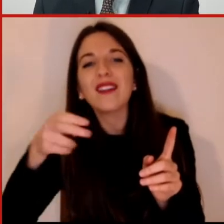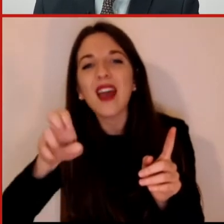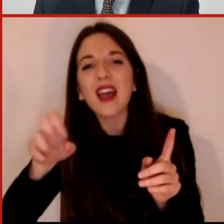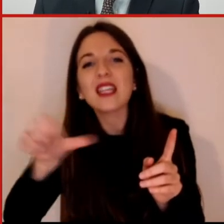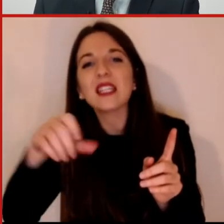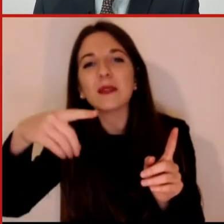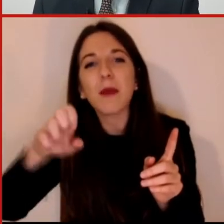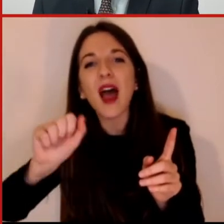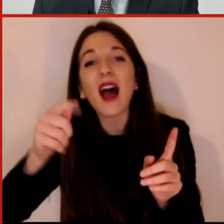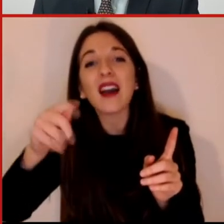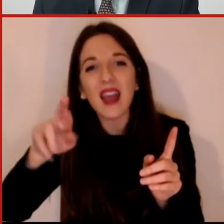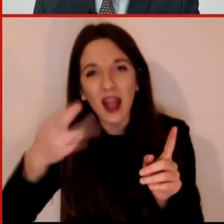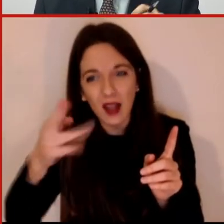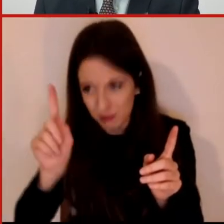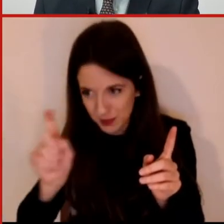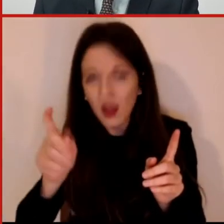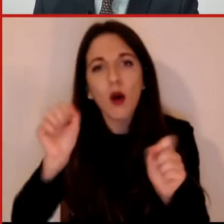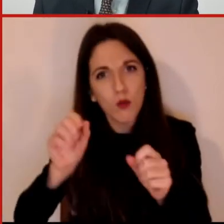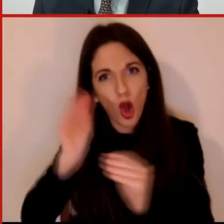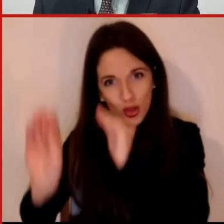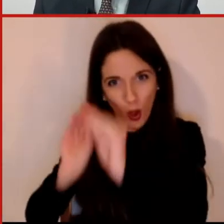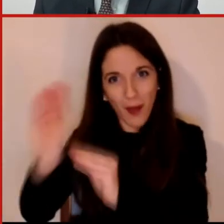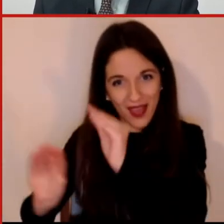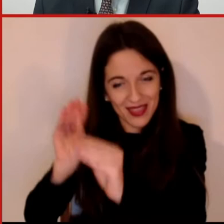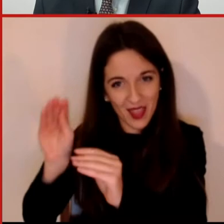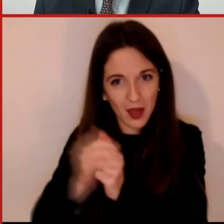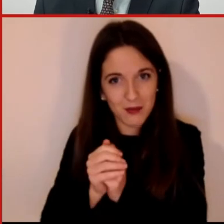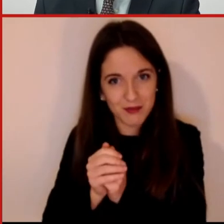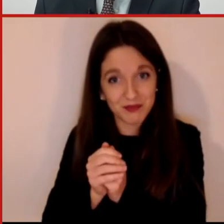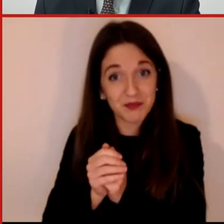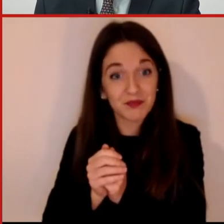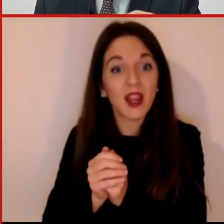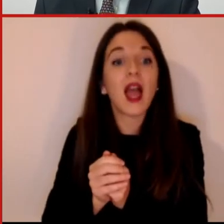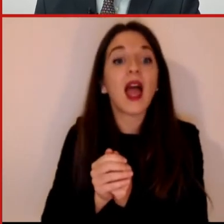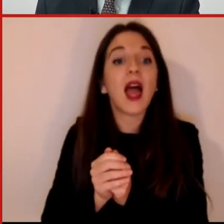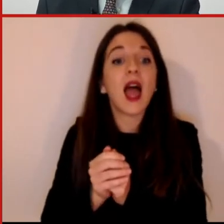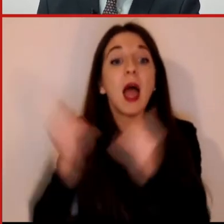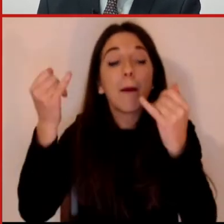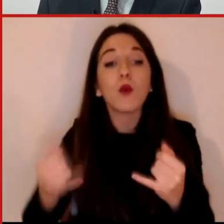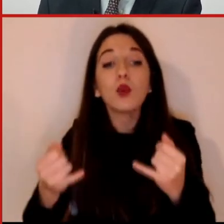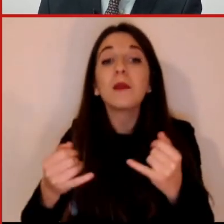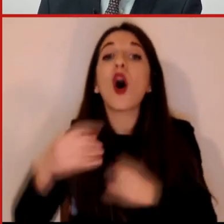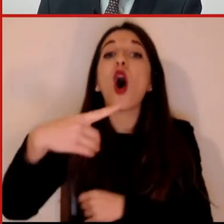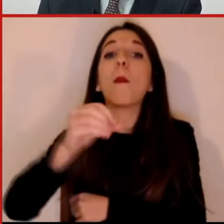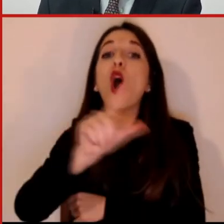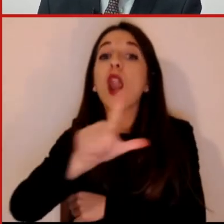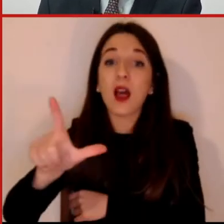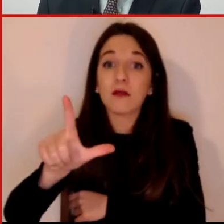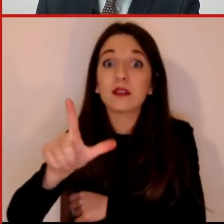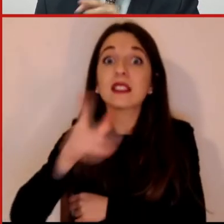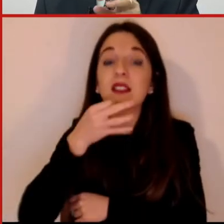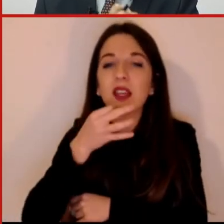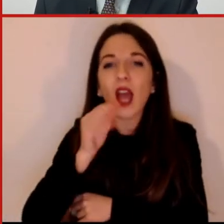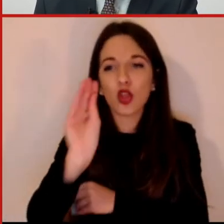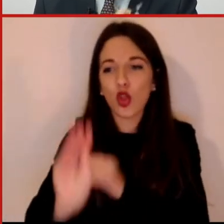professor Vespignani, vi chiediamo fin d'ora di andare e rispondere perché nel corso del suo speech il professor